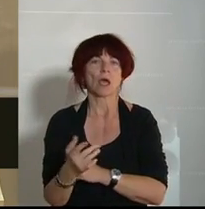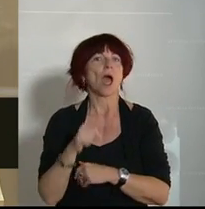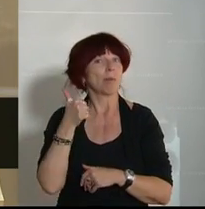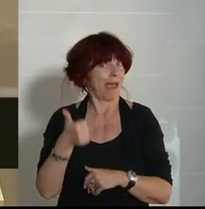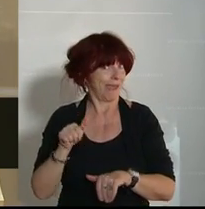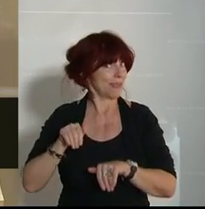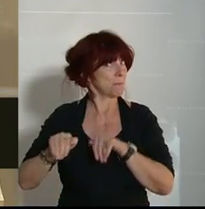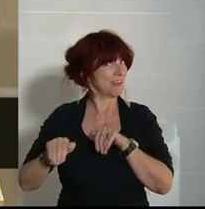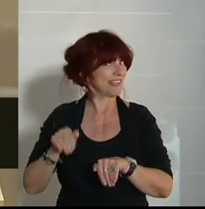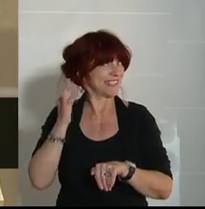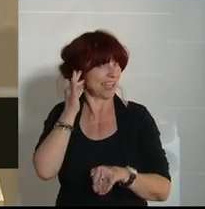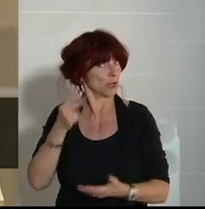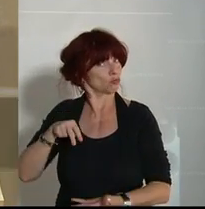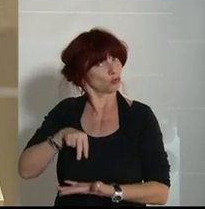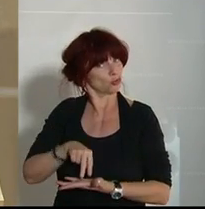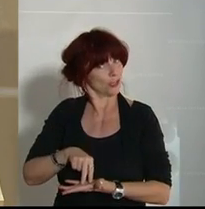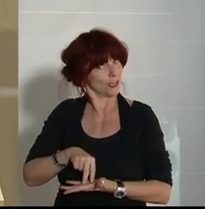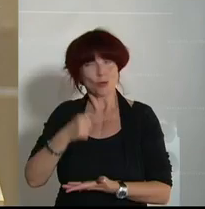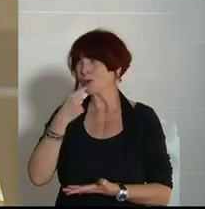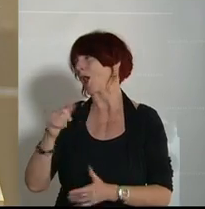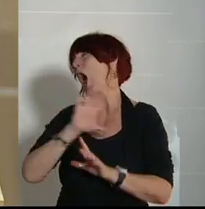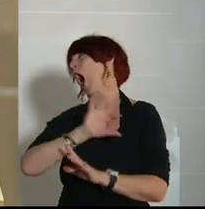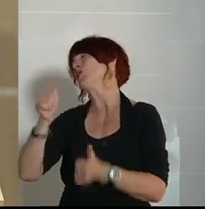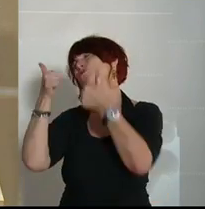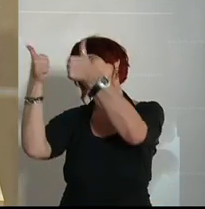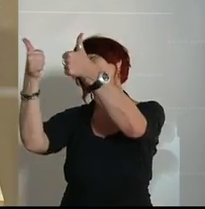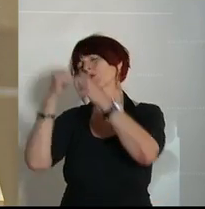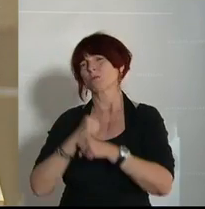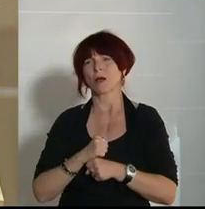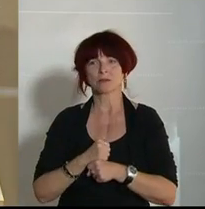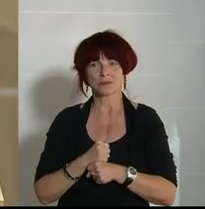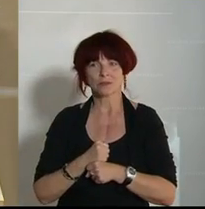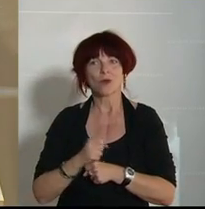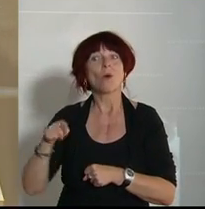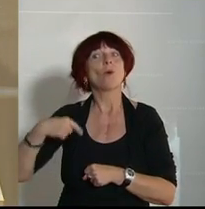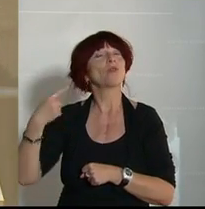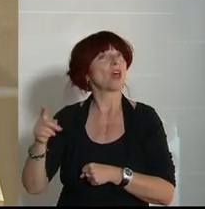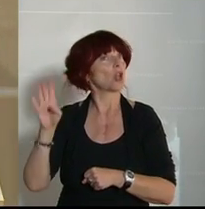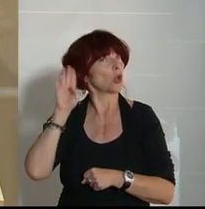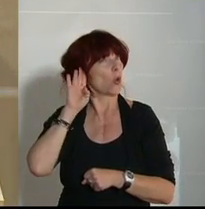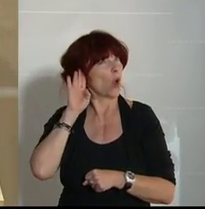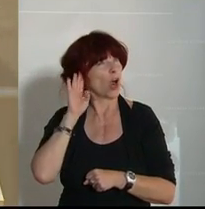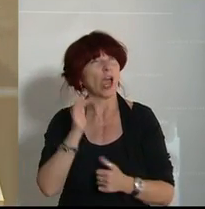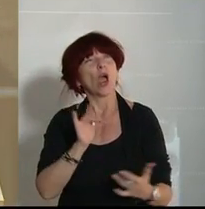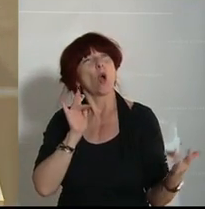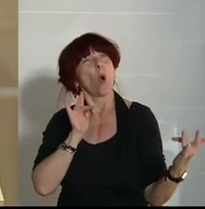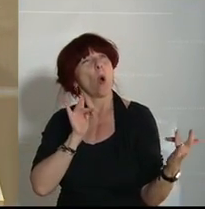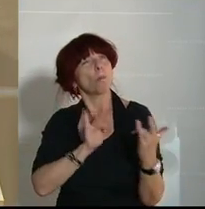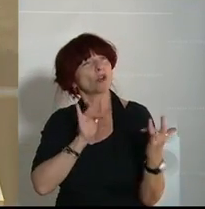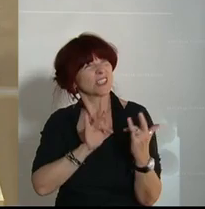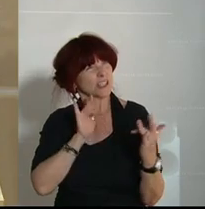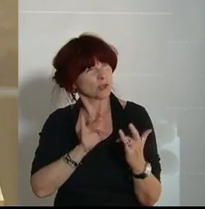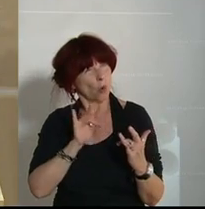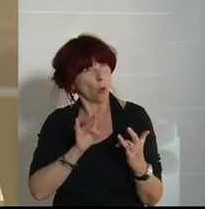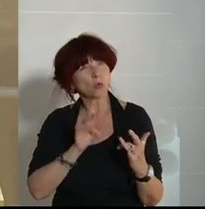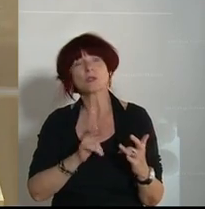Ministerin oder steht eine Ministerin und sagt, es ist alles richtig gemacht worden und dann höre ich Oppositionsabgeordnete, die sehr